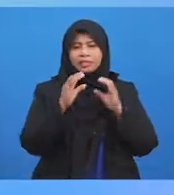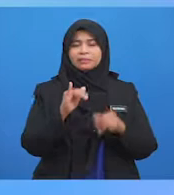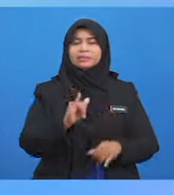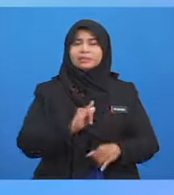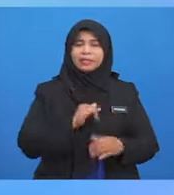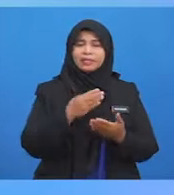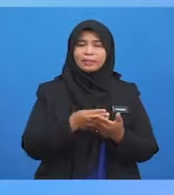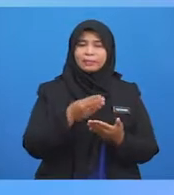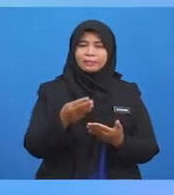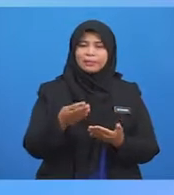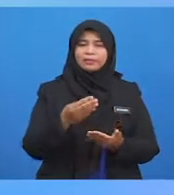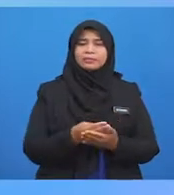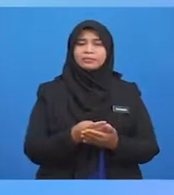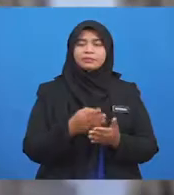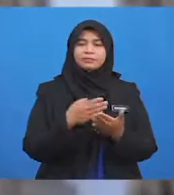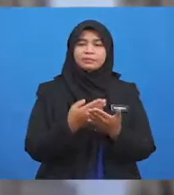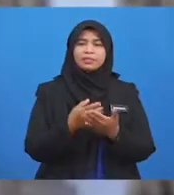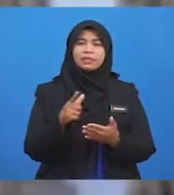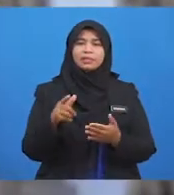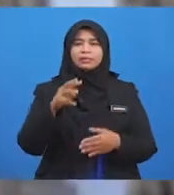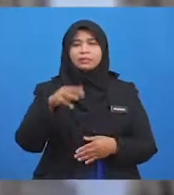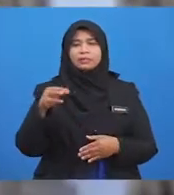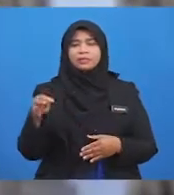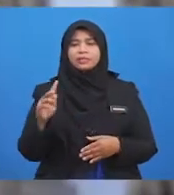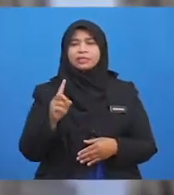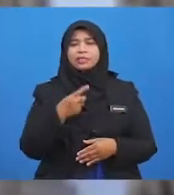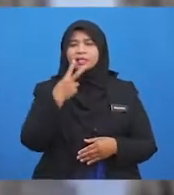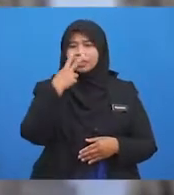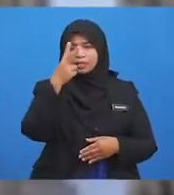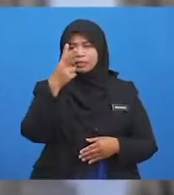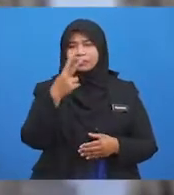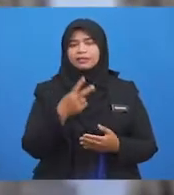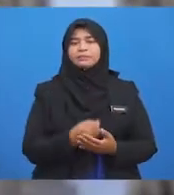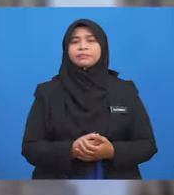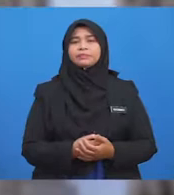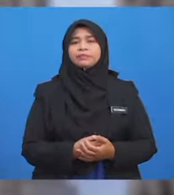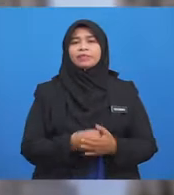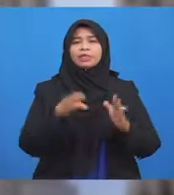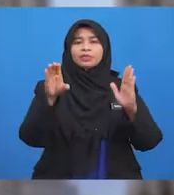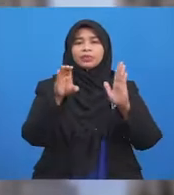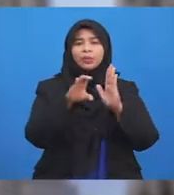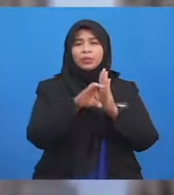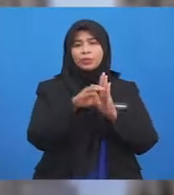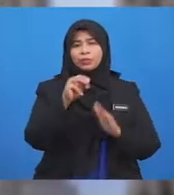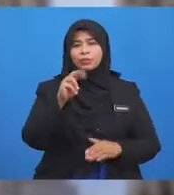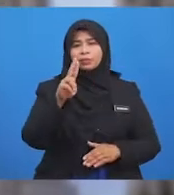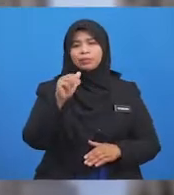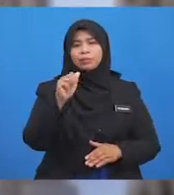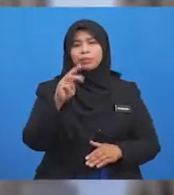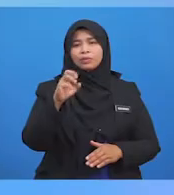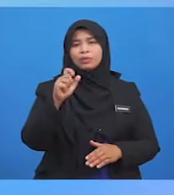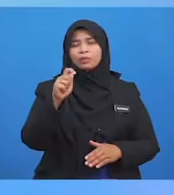Baiklah murid-murid Sekarang Kita lihat pula Contoh muamalan Yang